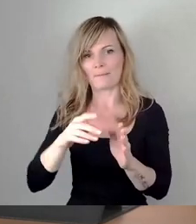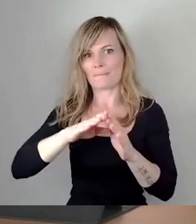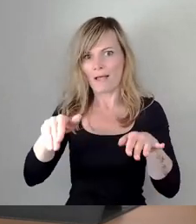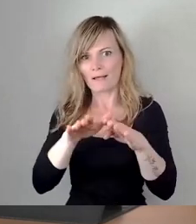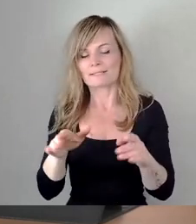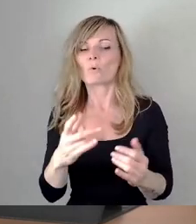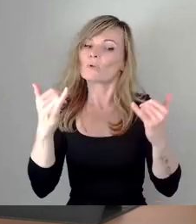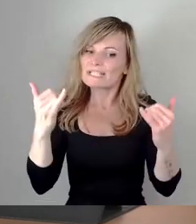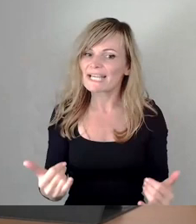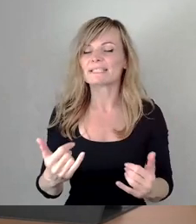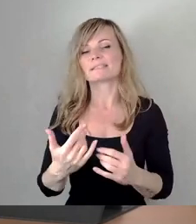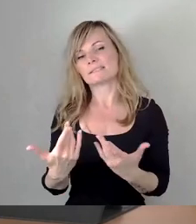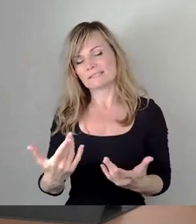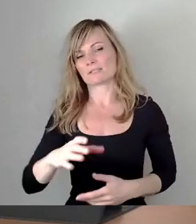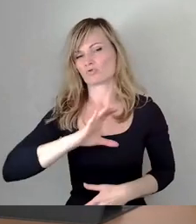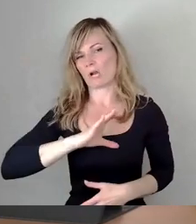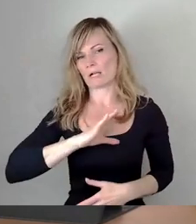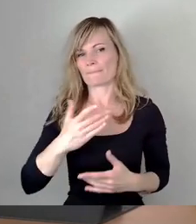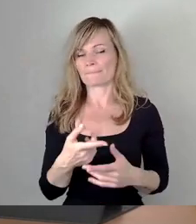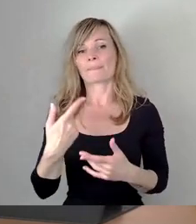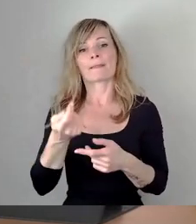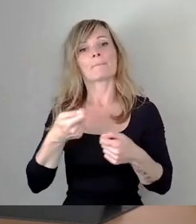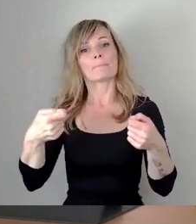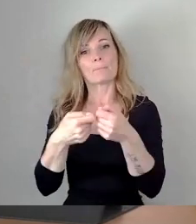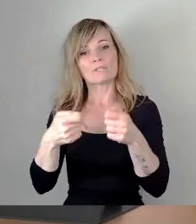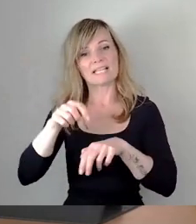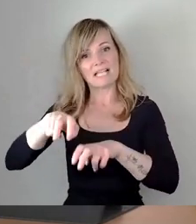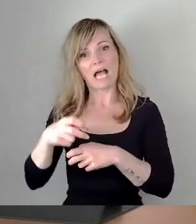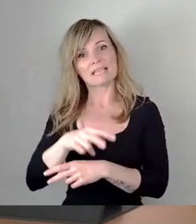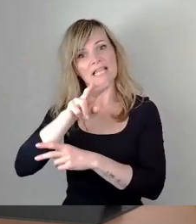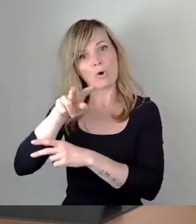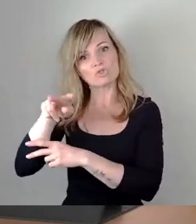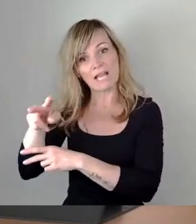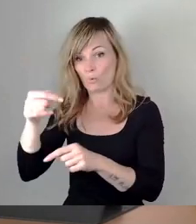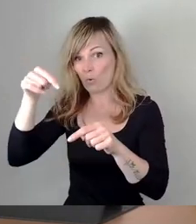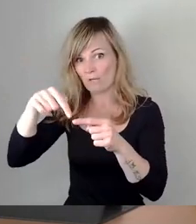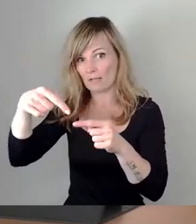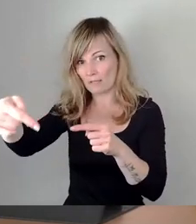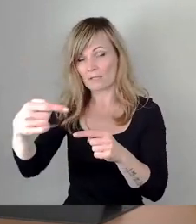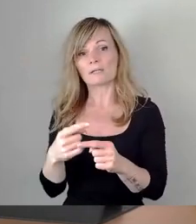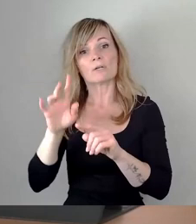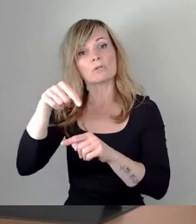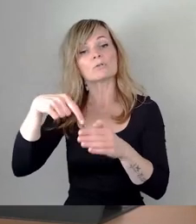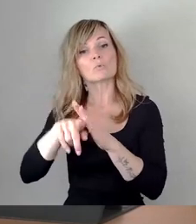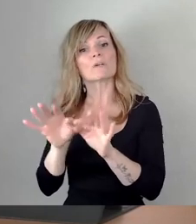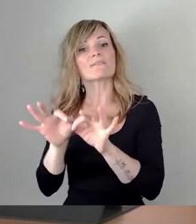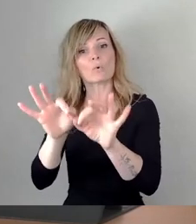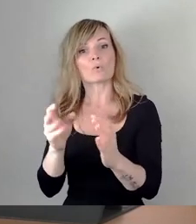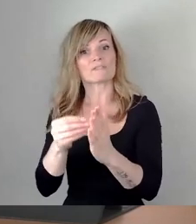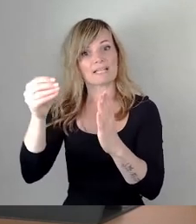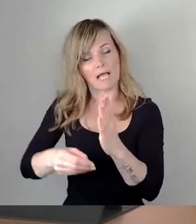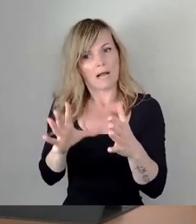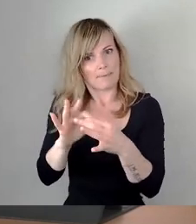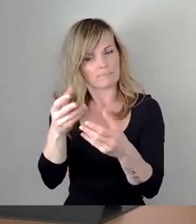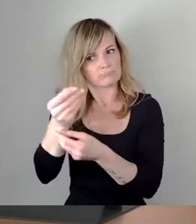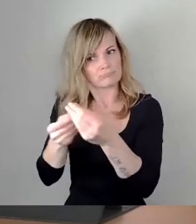über die Bundesgartenaustellung, zu der wir ja heute noch zum Durchführungsvertrag kommen, eine Thematik und dann mit